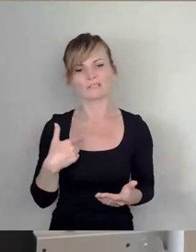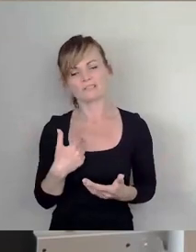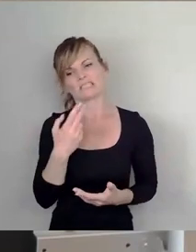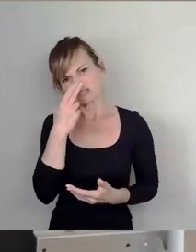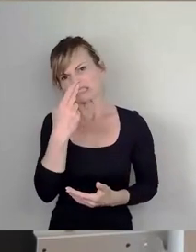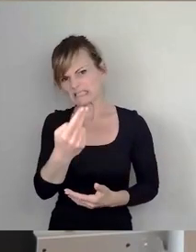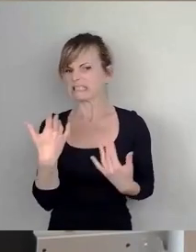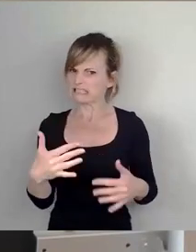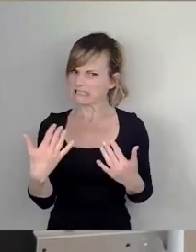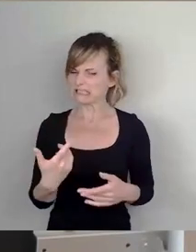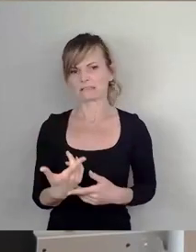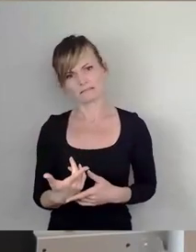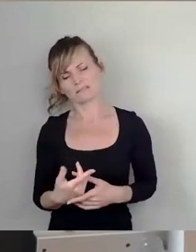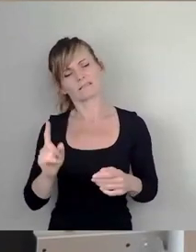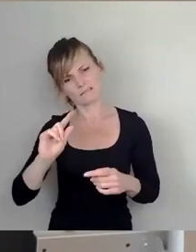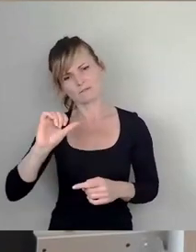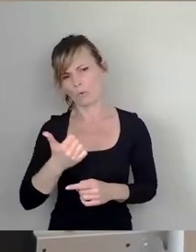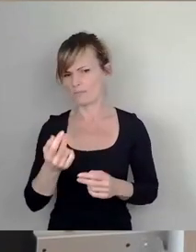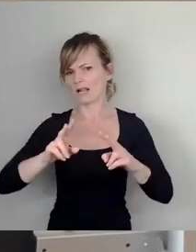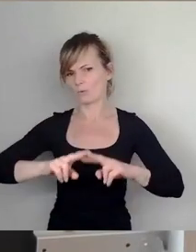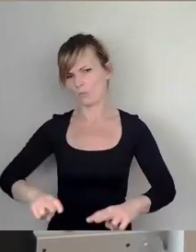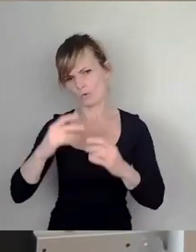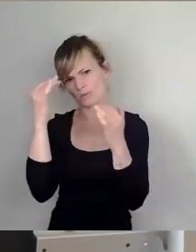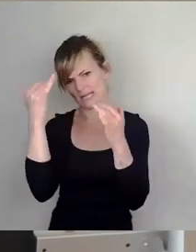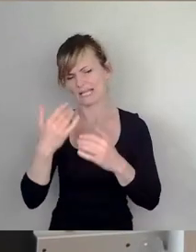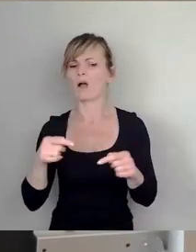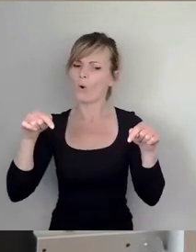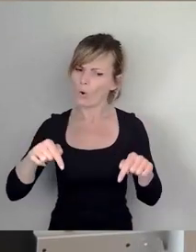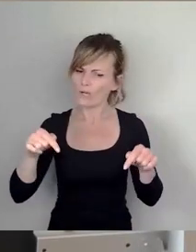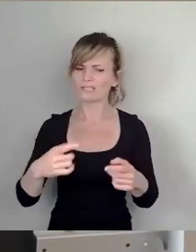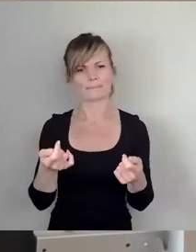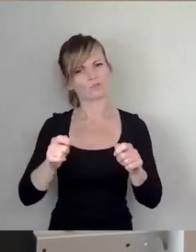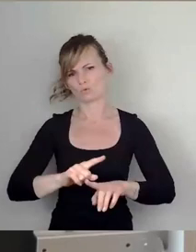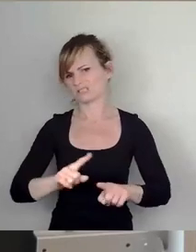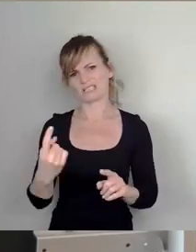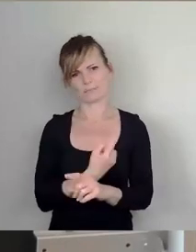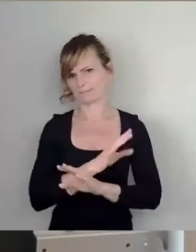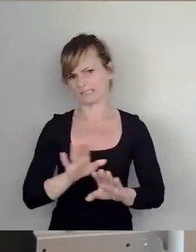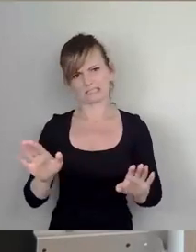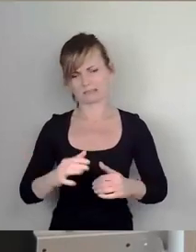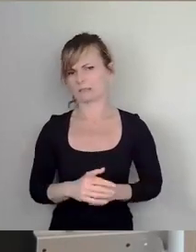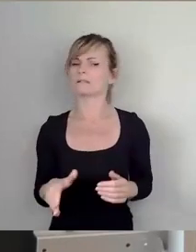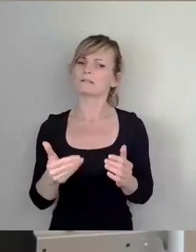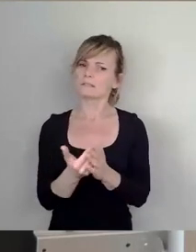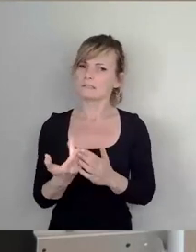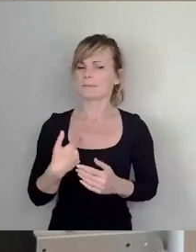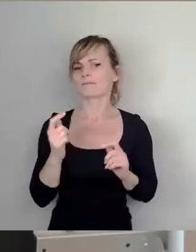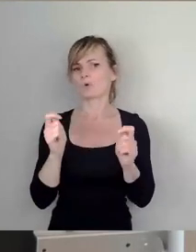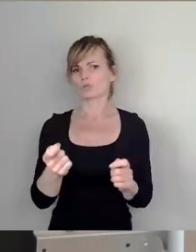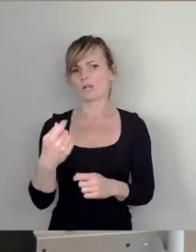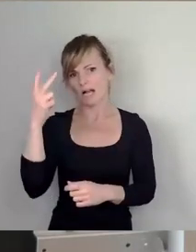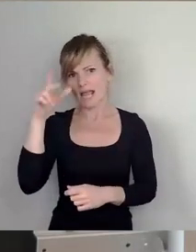das alles noch mal in Ruhe abwägen und heute auf einen Beschluss dazu verzichten. Insofern liegt mir der Vorschlag von Herrn